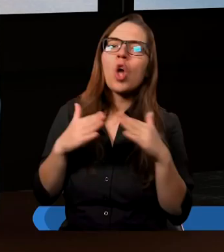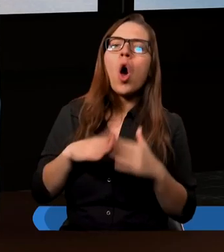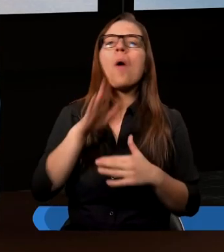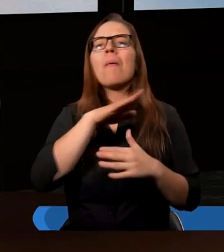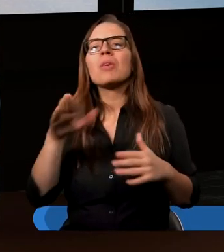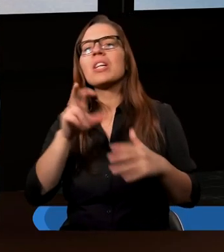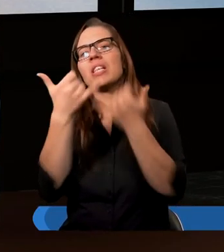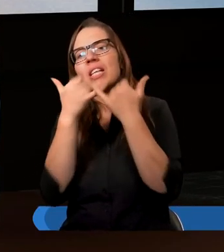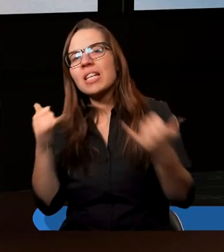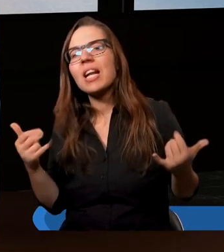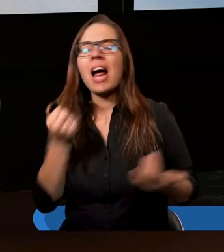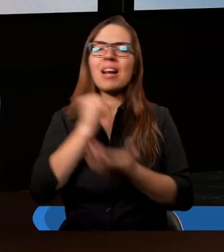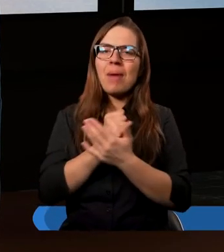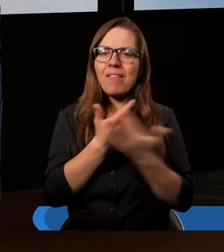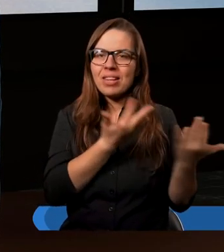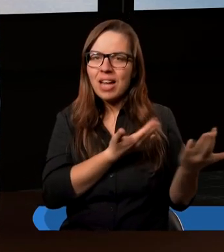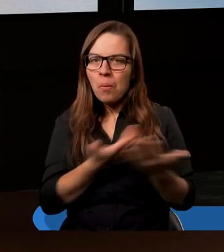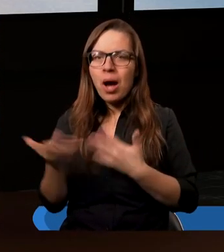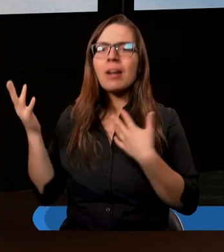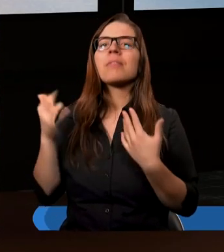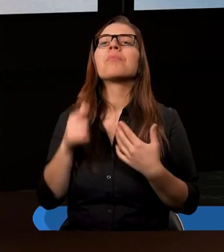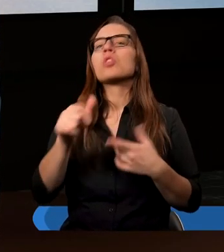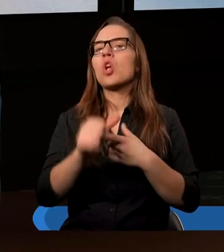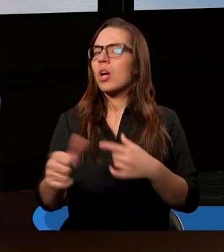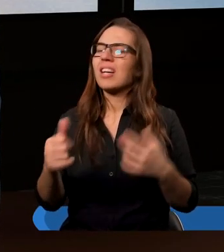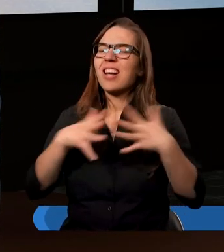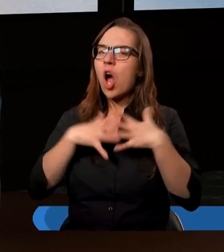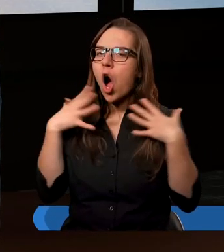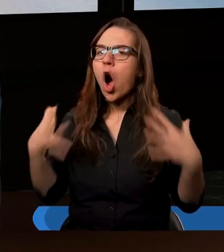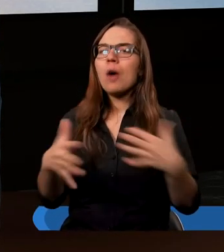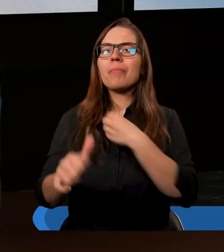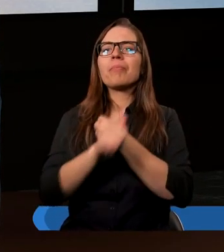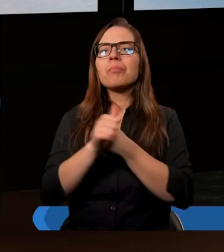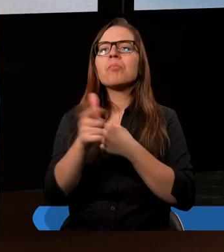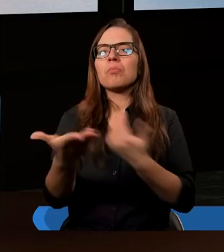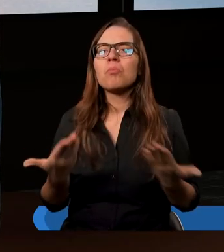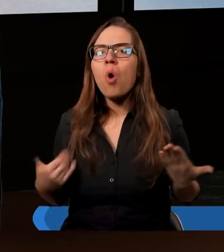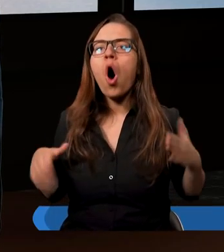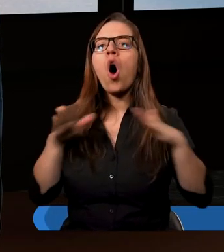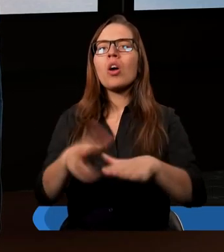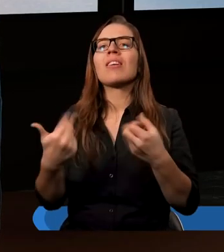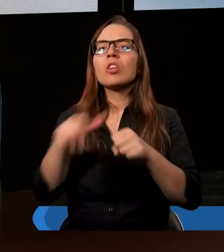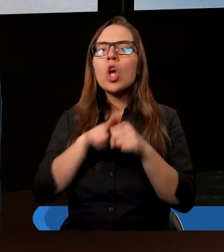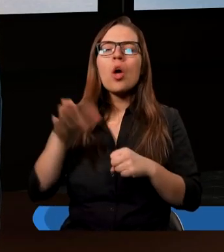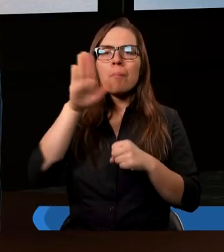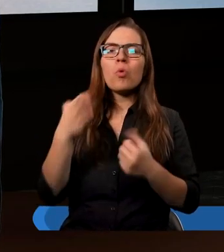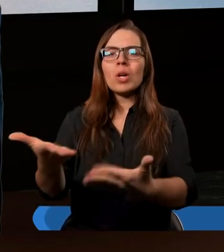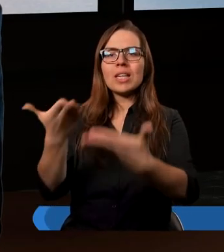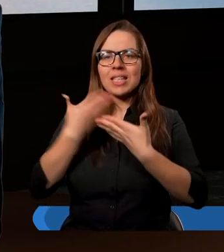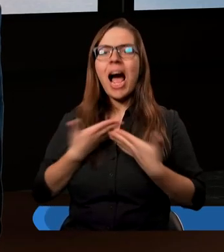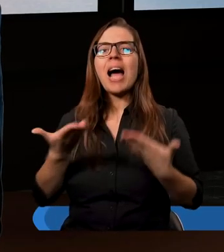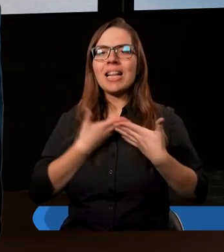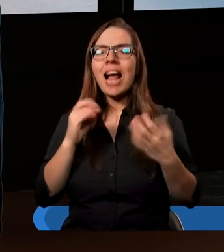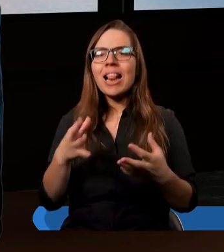inne sprawy załatwiam, no to jest ogromne dobrodziejstwo, błogosławieństwo, które daje mi Bóg, daje mi taką